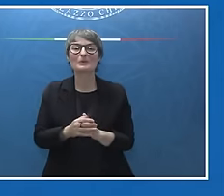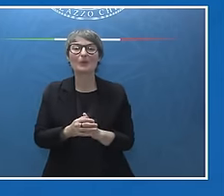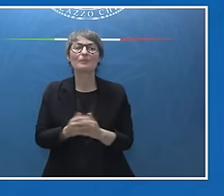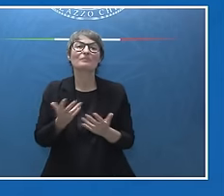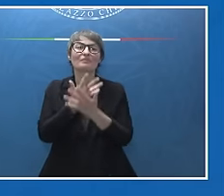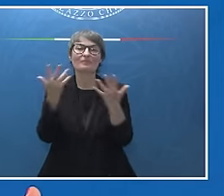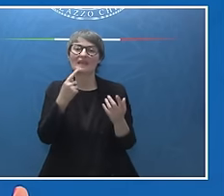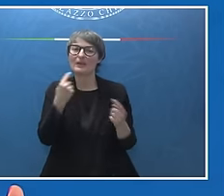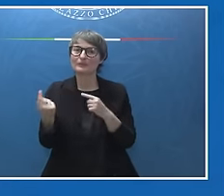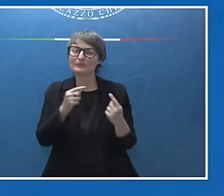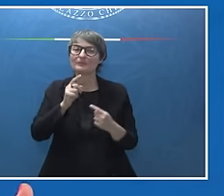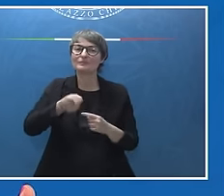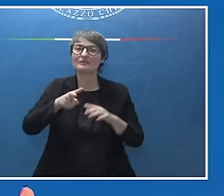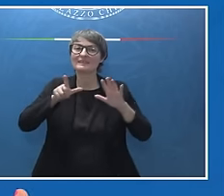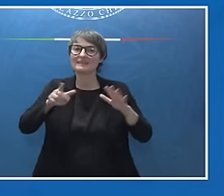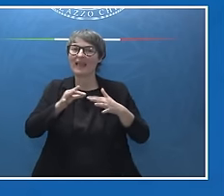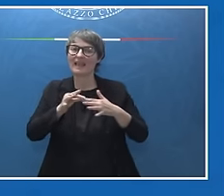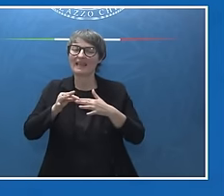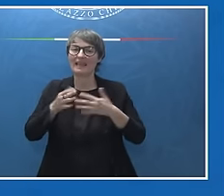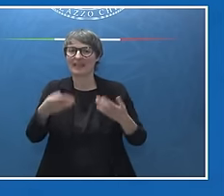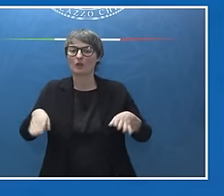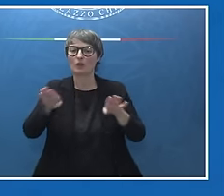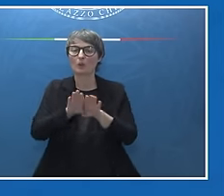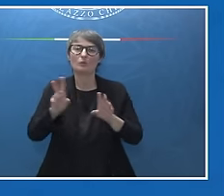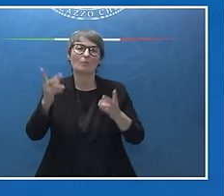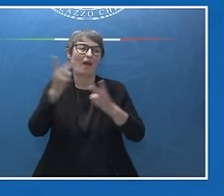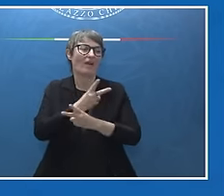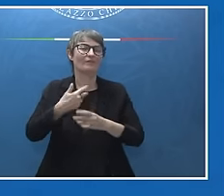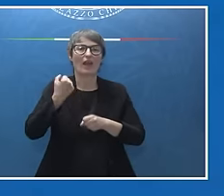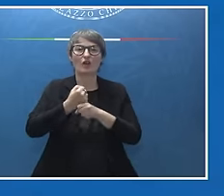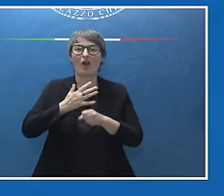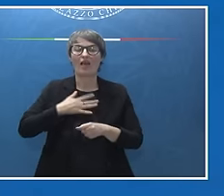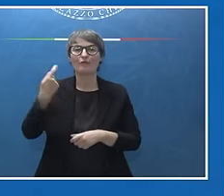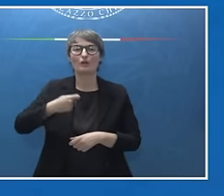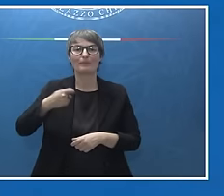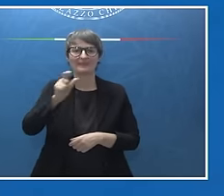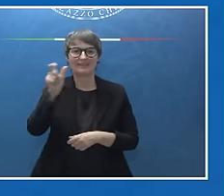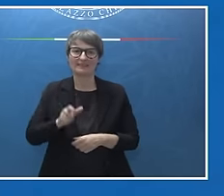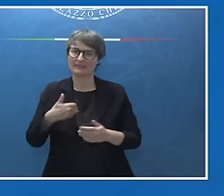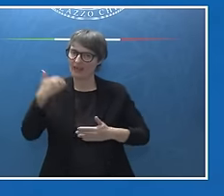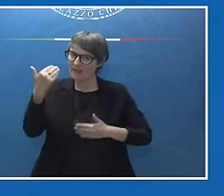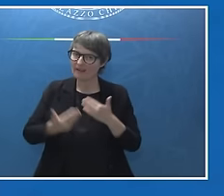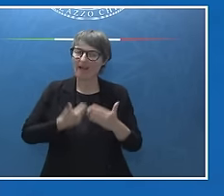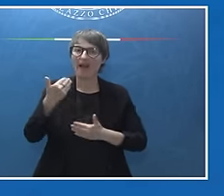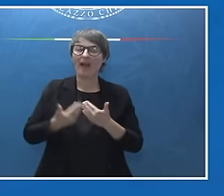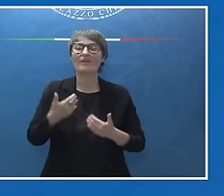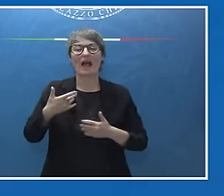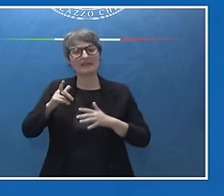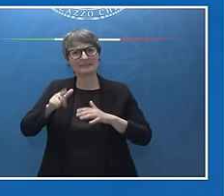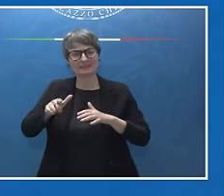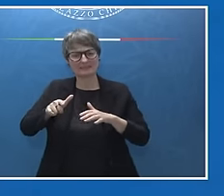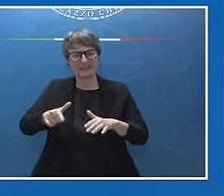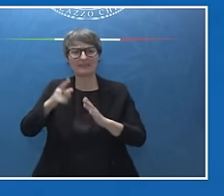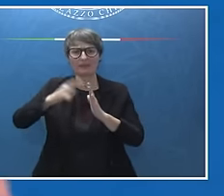vertice dei leader. Come sapete però i lavori della Presidenza italiana proseguono. Nelle prossime settimane, nei